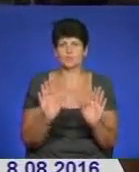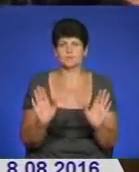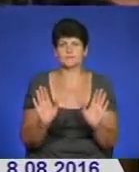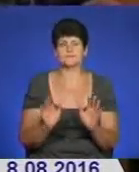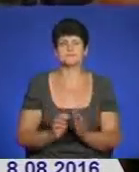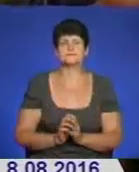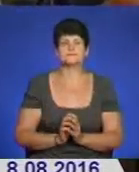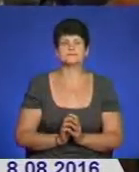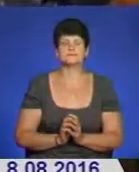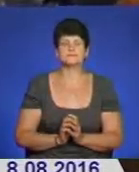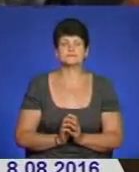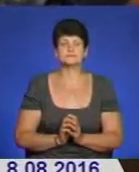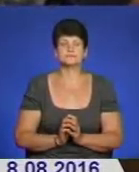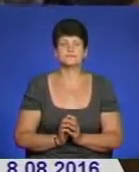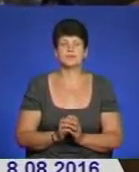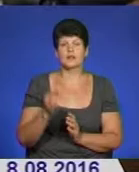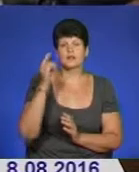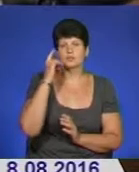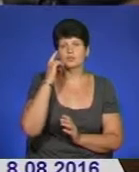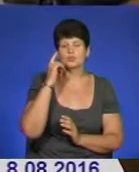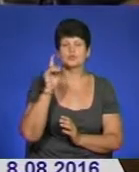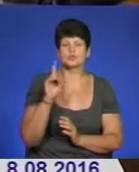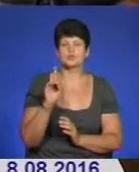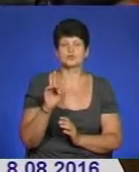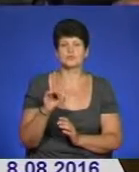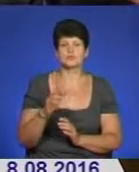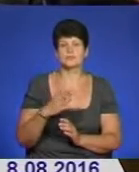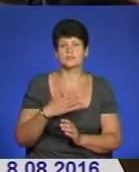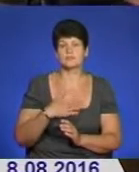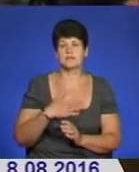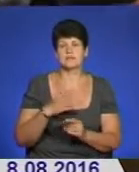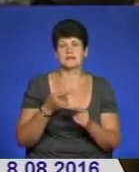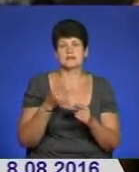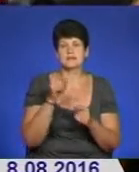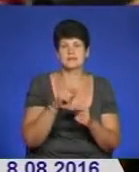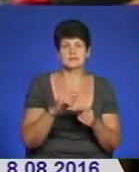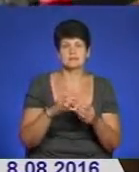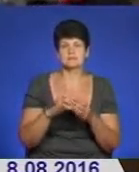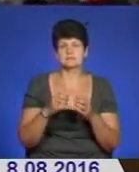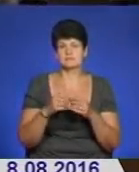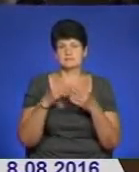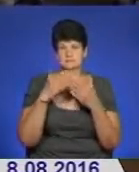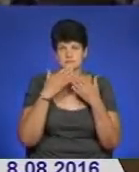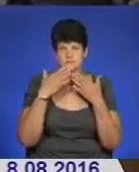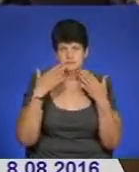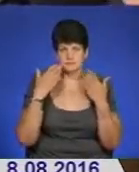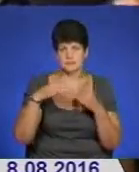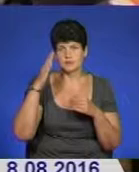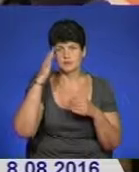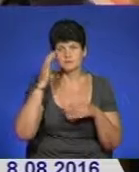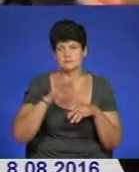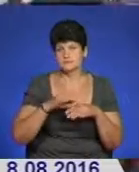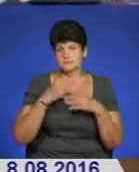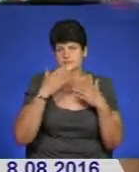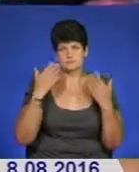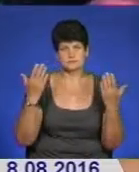Ніколи. Думаю, що з тим мені ніколи не співпадаємо. Чи головні болі, чи щось з магнітніми